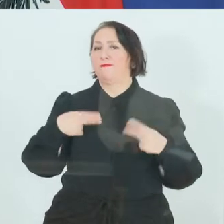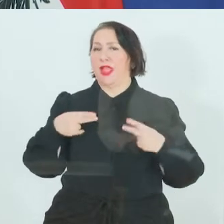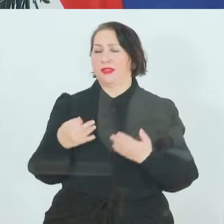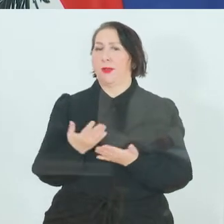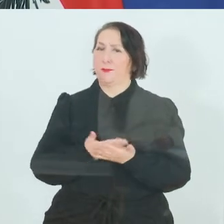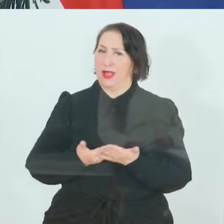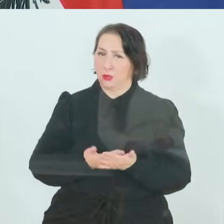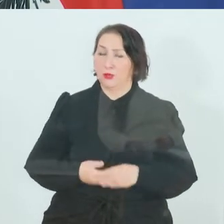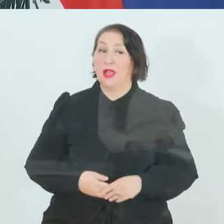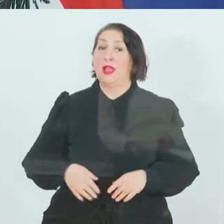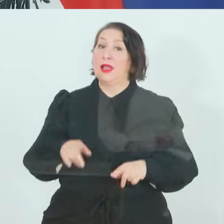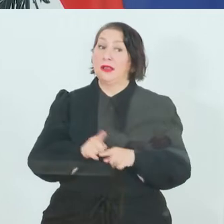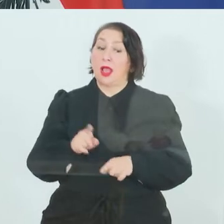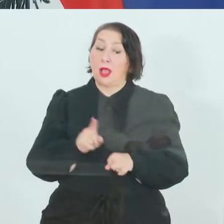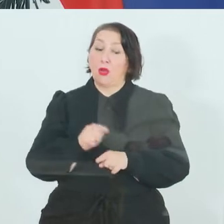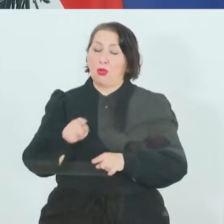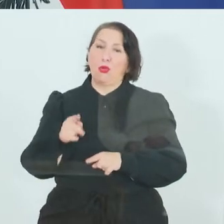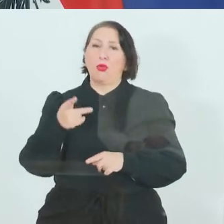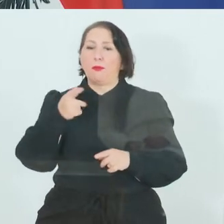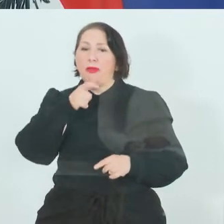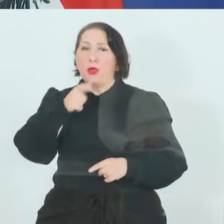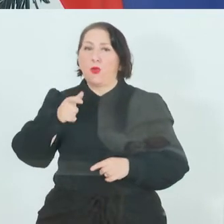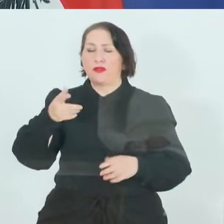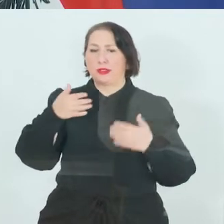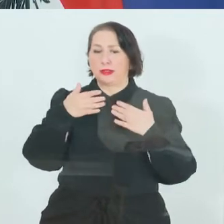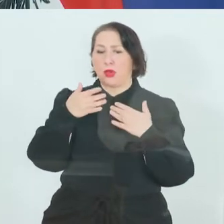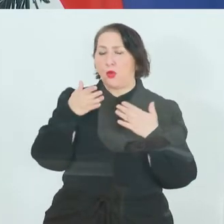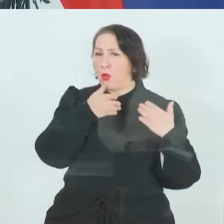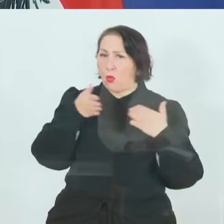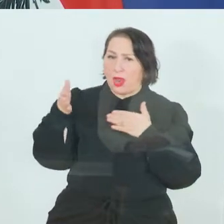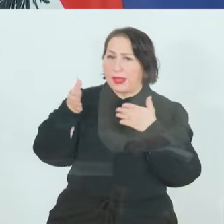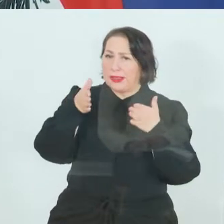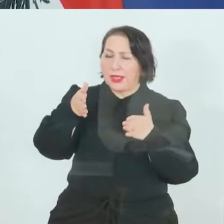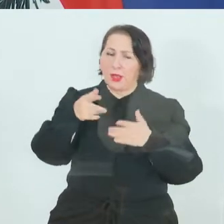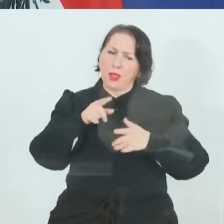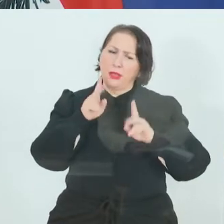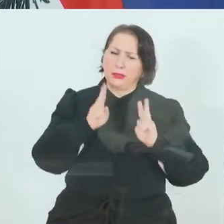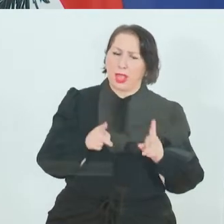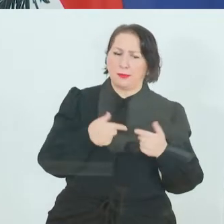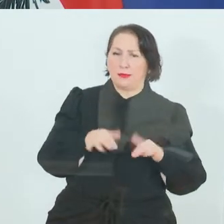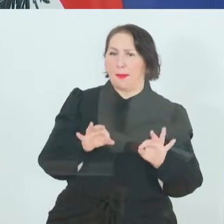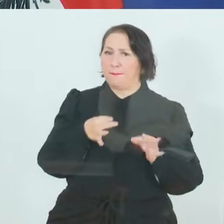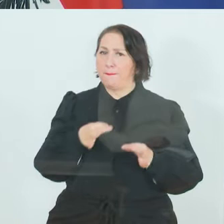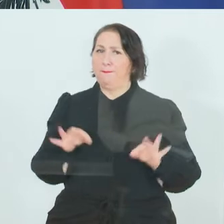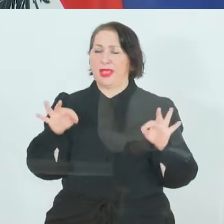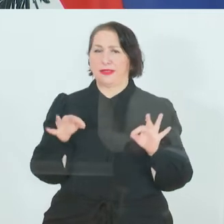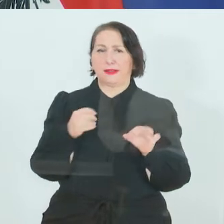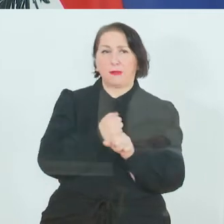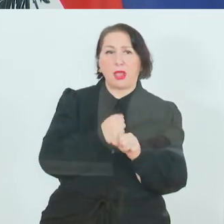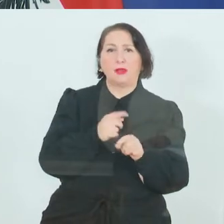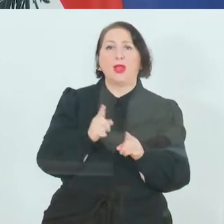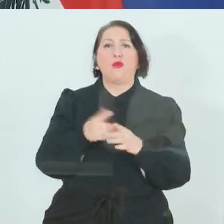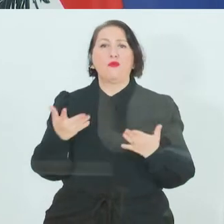erstens zur Berufsorientierung, dass das Matching noch besser gestaltbar ist, wo werde ich einerseits gebraucht am